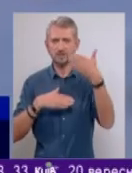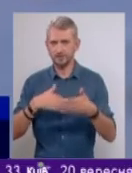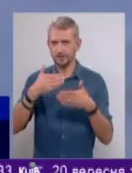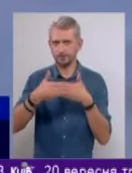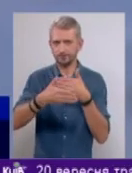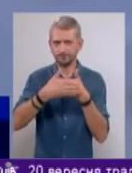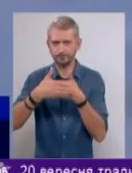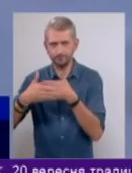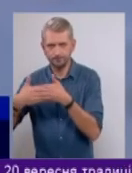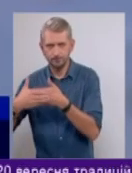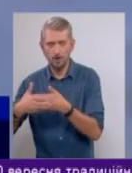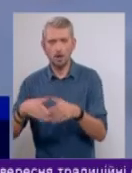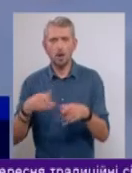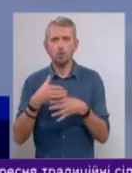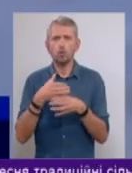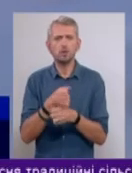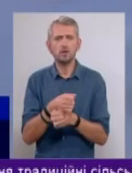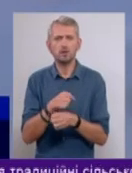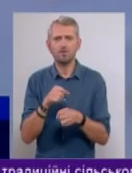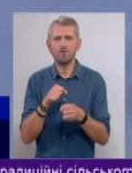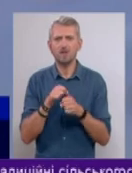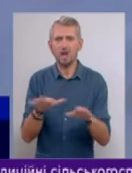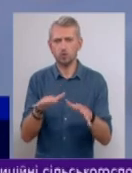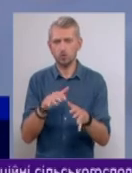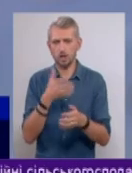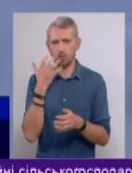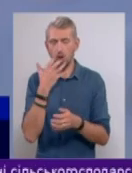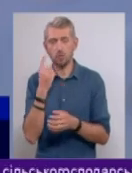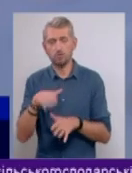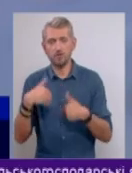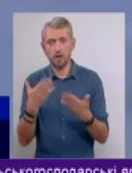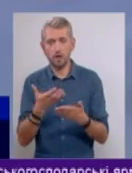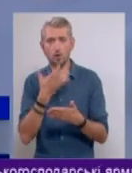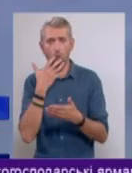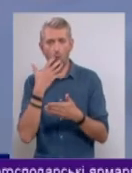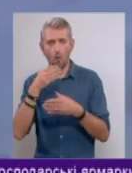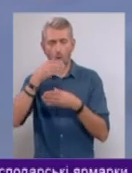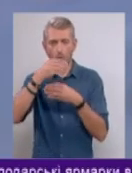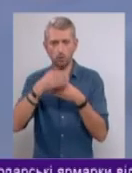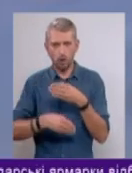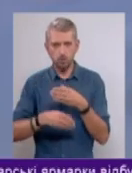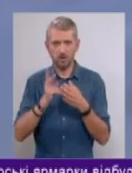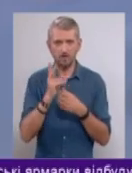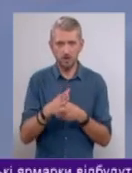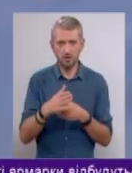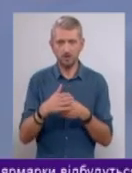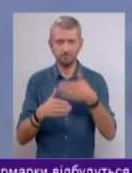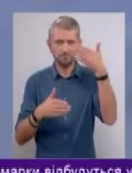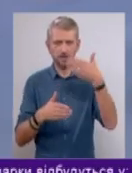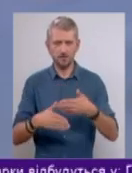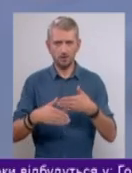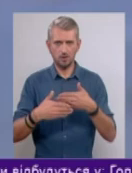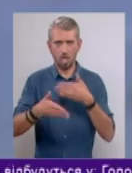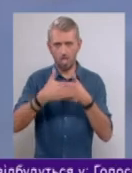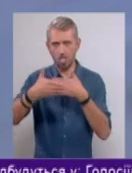в тому числі, скоротити віддачу тепла. Один з варіантів, це очевидно утеплення квартир, утеплення зовнішнє підкреслю,